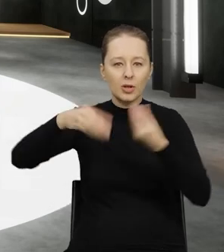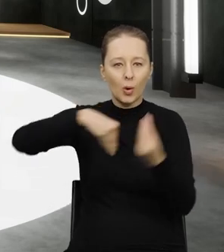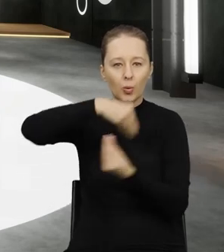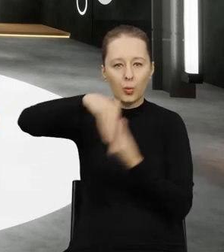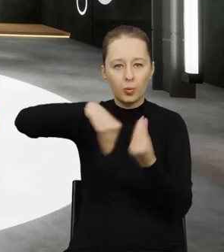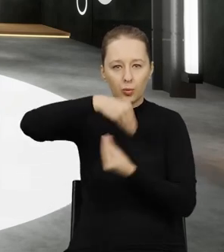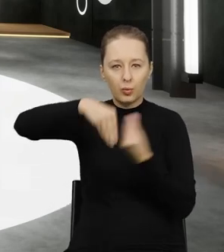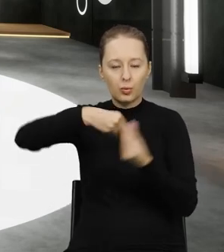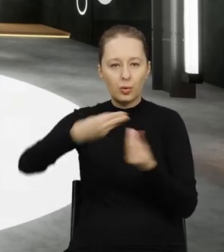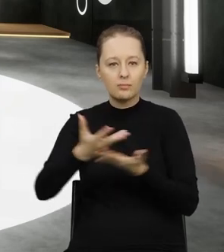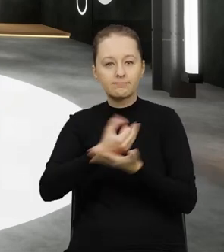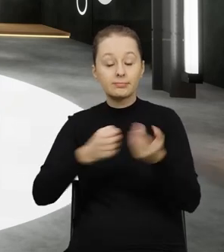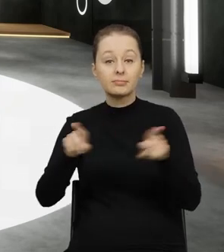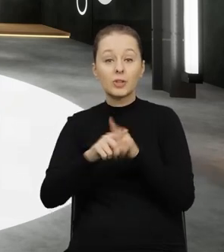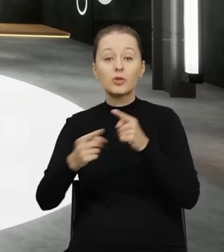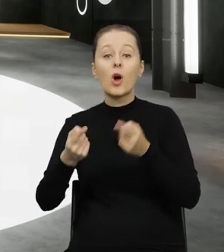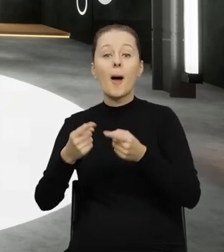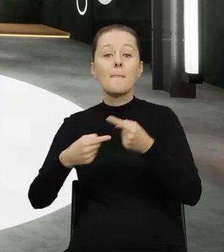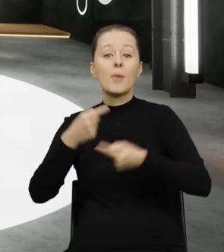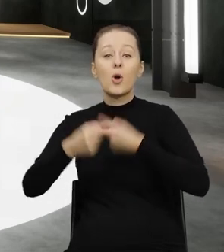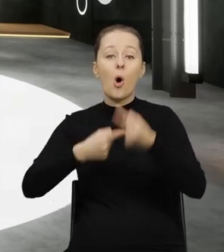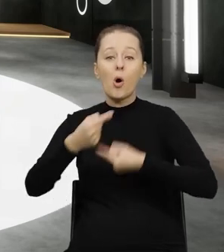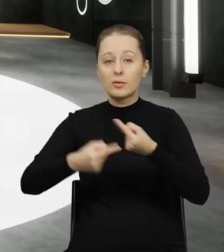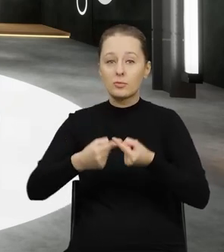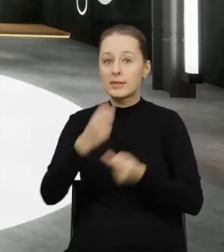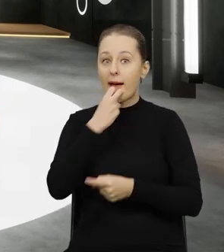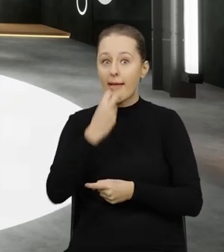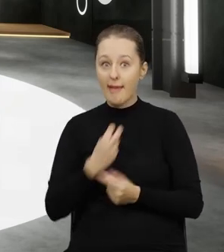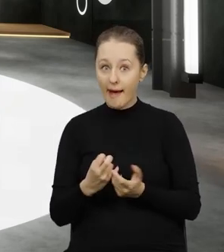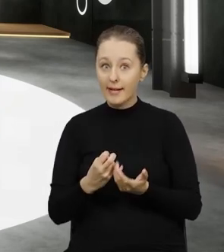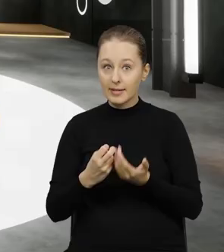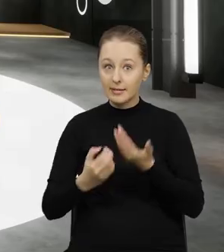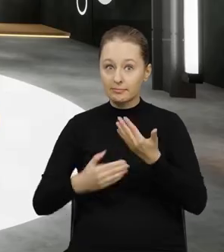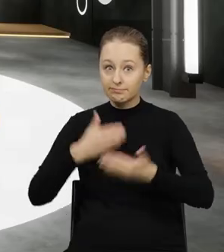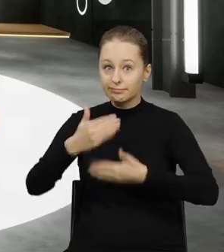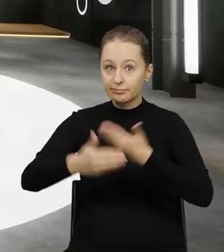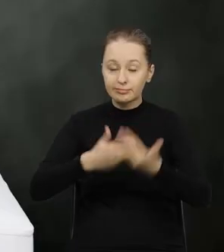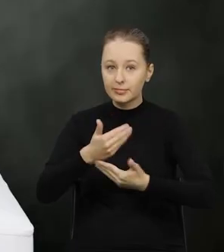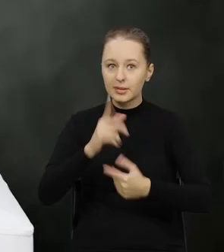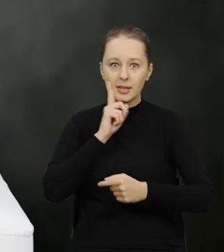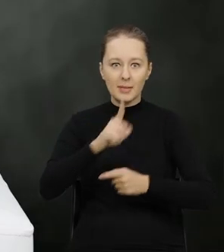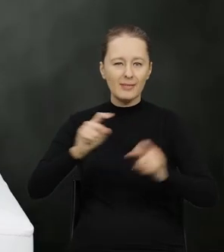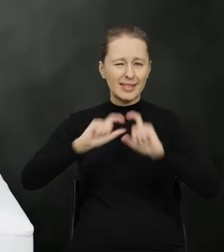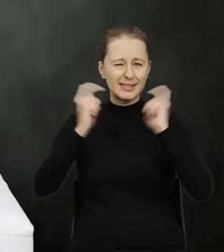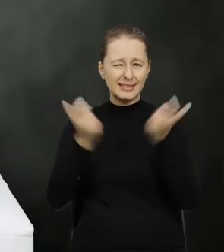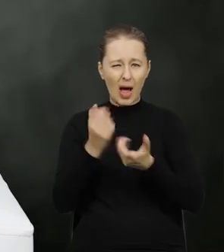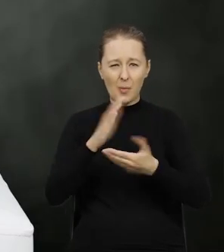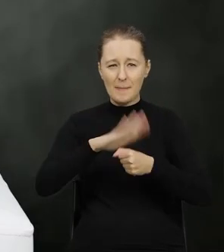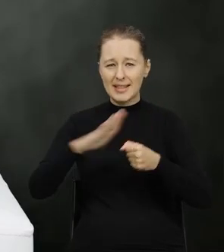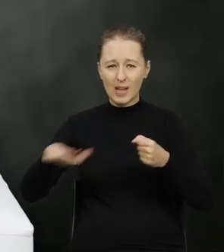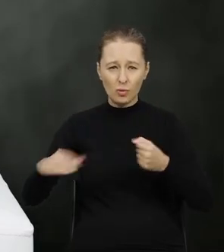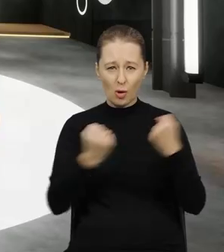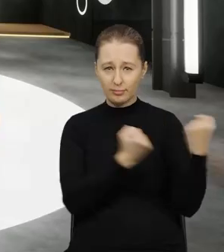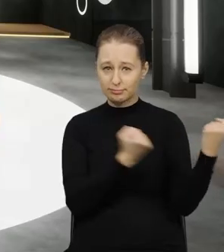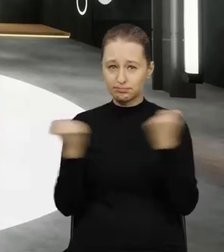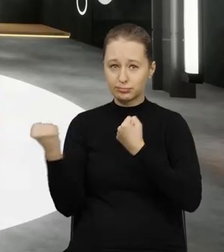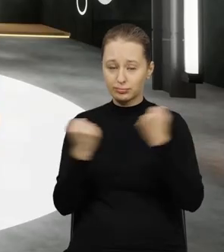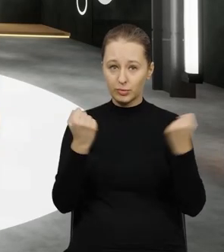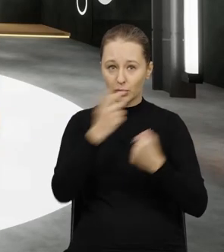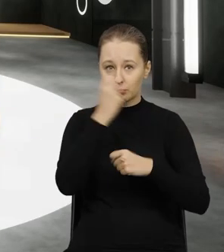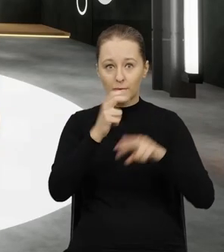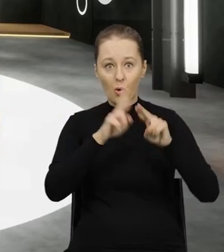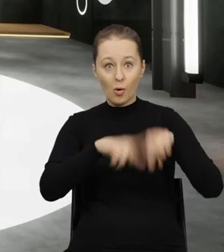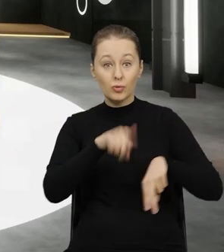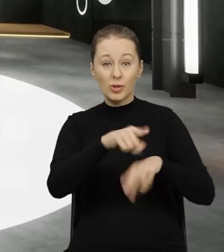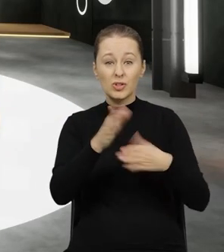procesach recyklingu, odzysku, w procesach produkcyjnych, produkcji energii i tak naprawdę całe międzynarodowe przemieszczanie odpadów jest